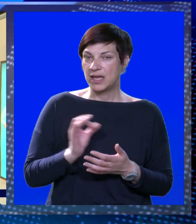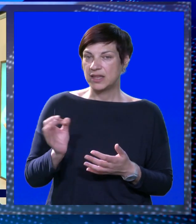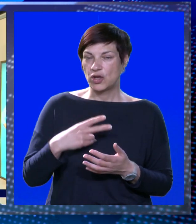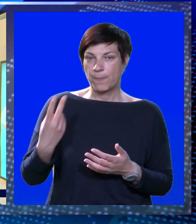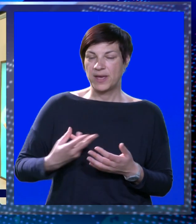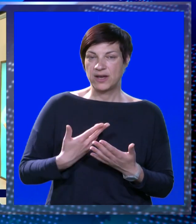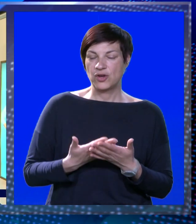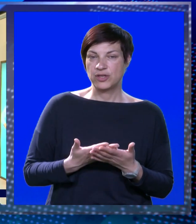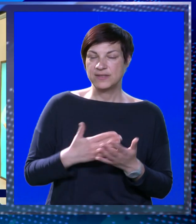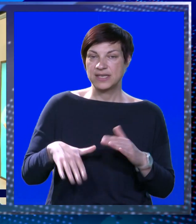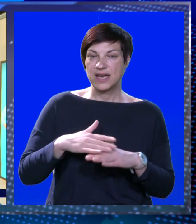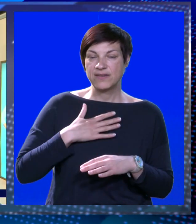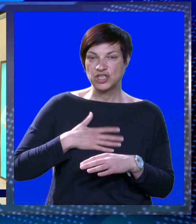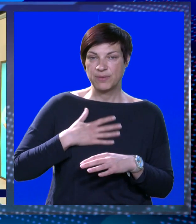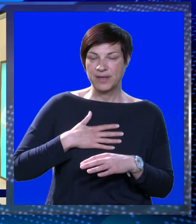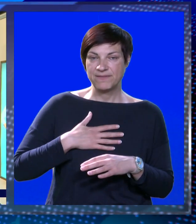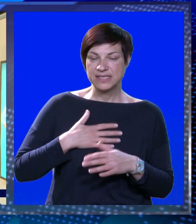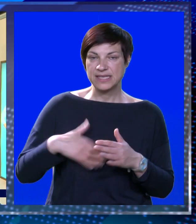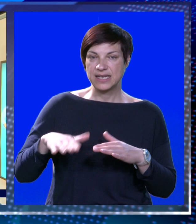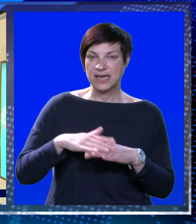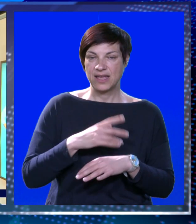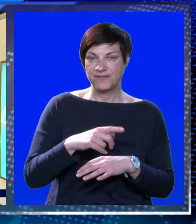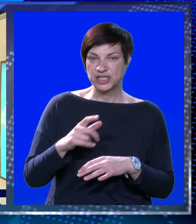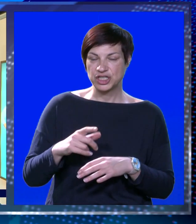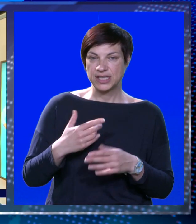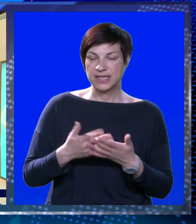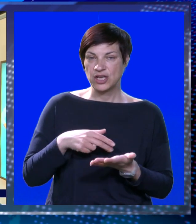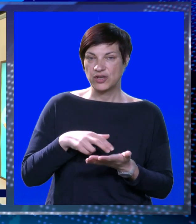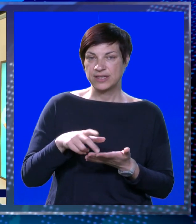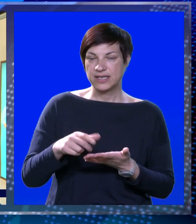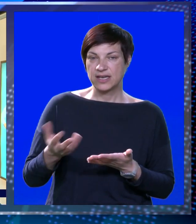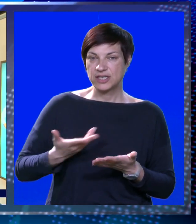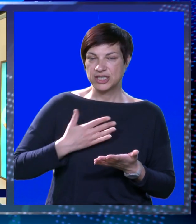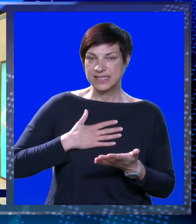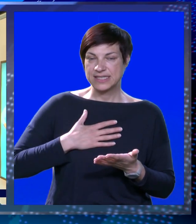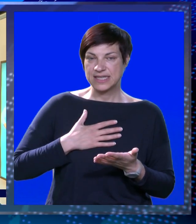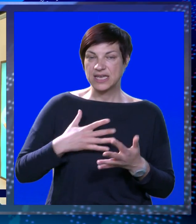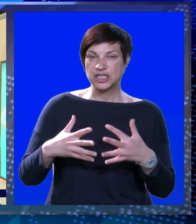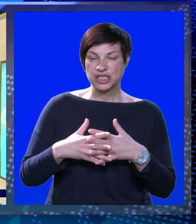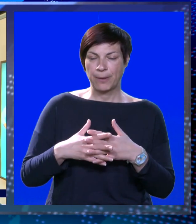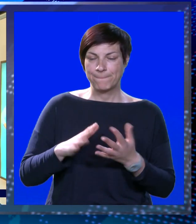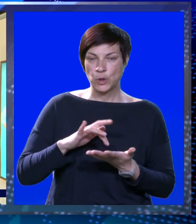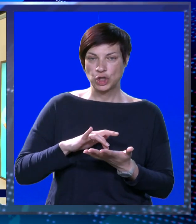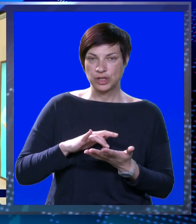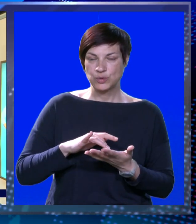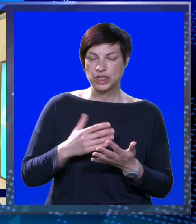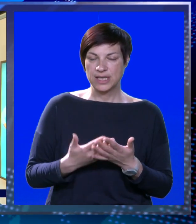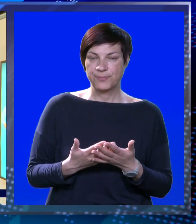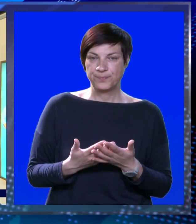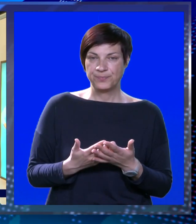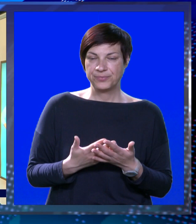Jako je dobar odlaz i ono što mi najviše veseli da je najveći dio trkača dolazi s našeg ovdje lokalnog područja